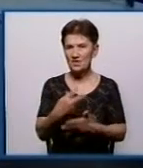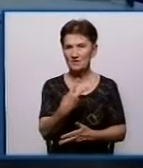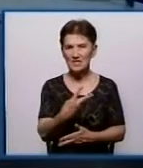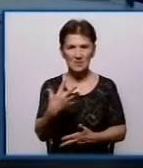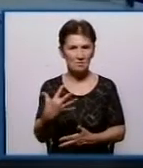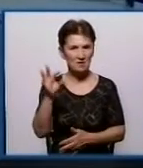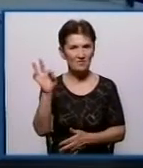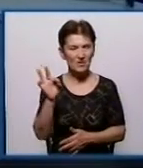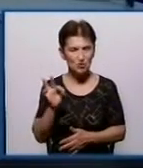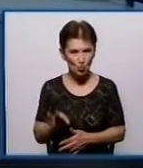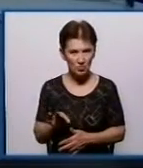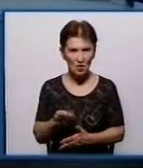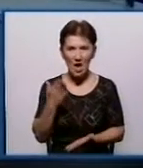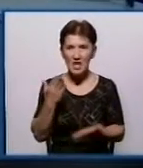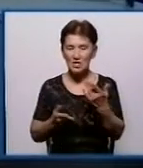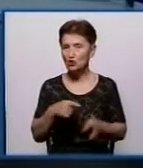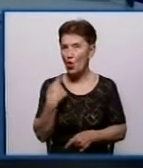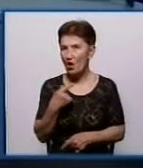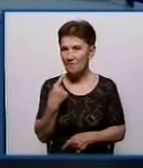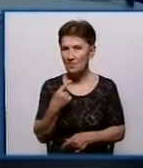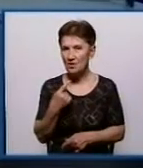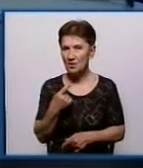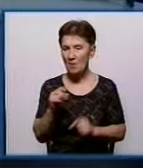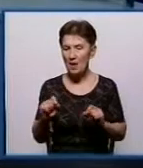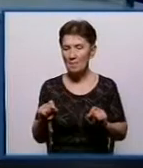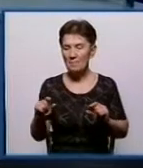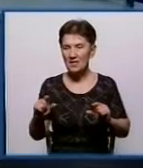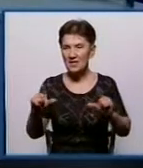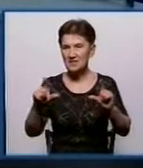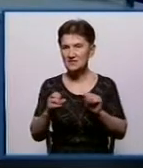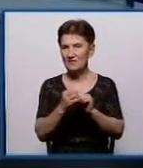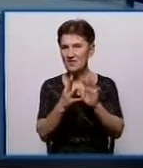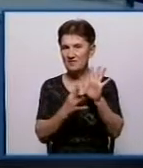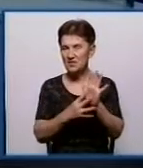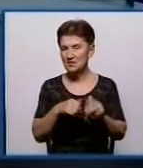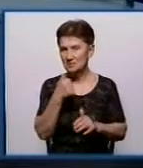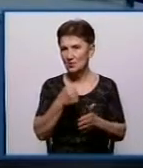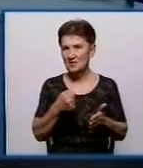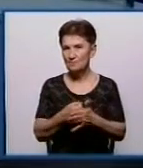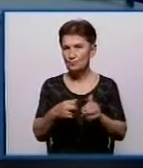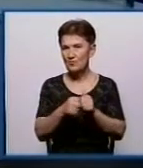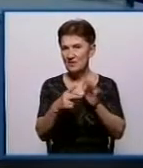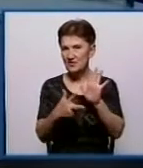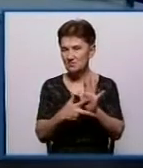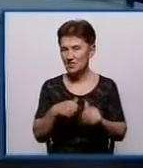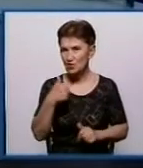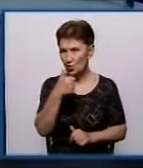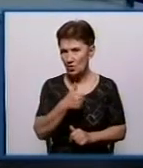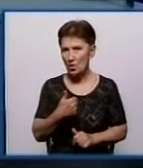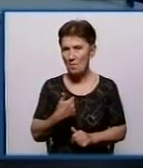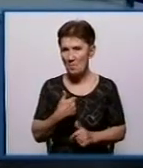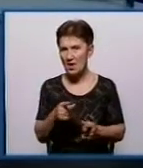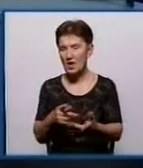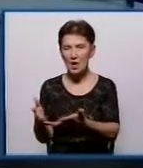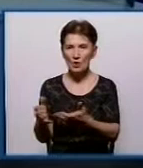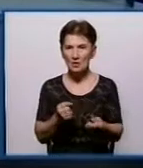І якщо ми говоримо про приріст тарифів 2019 року до 2018 року, то ми отримуємо не